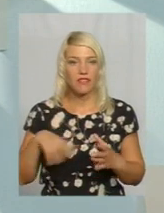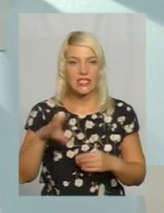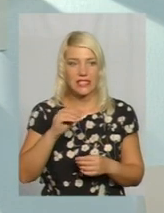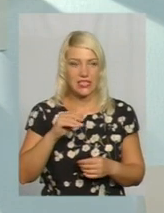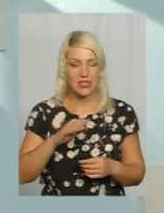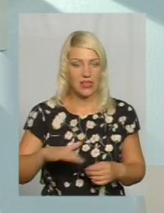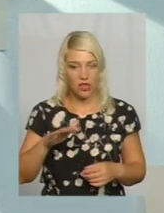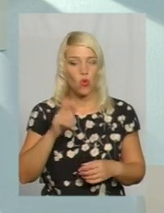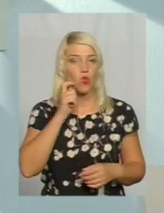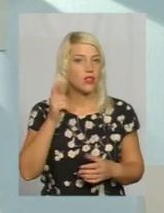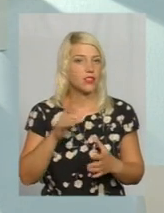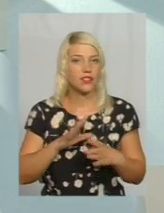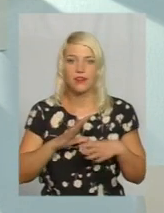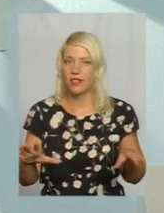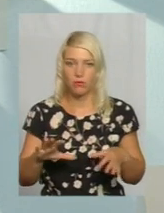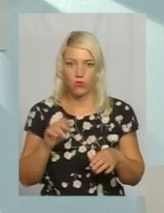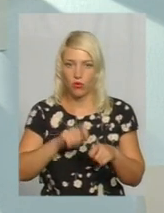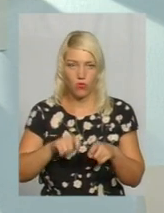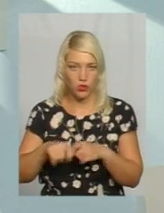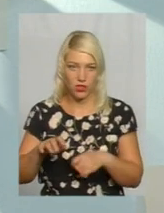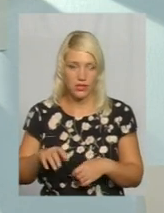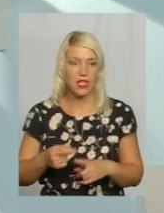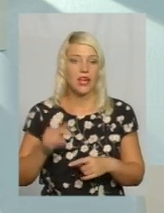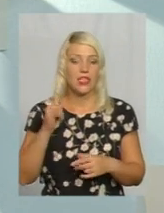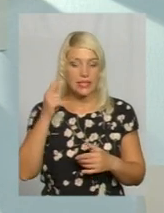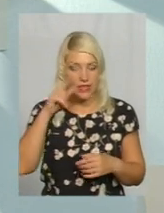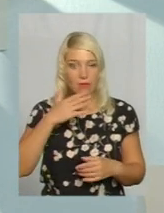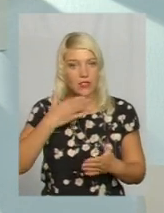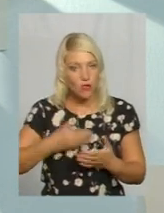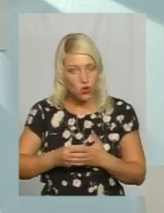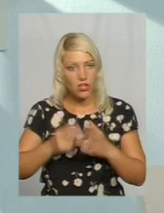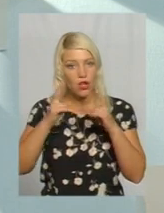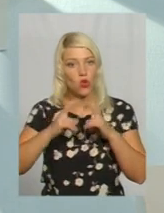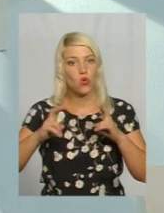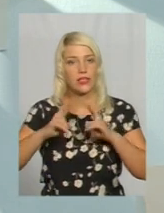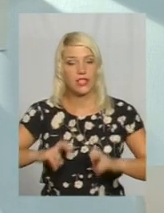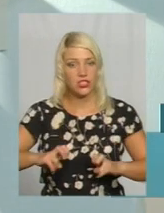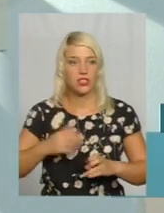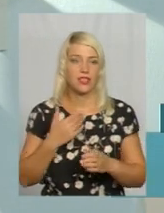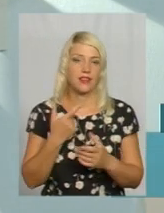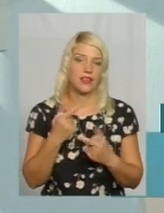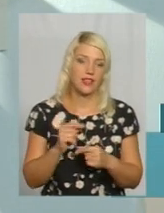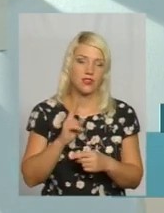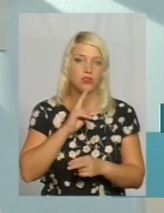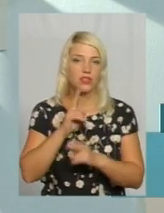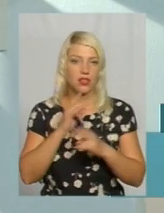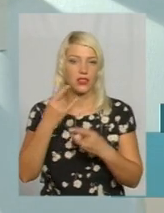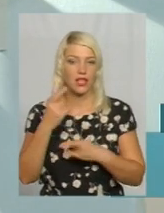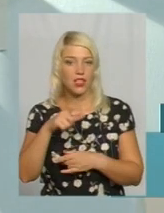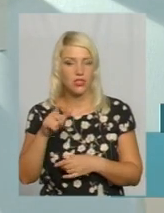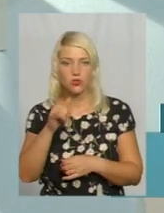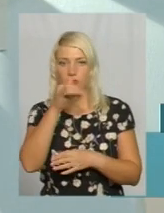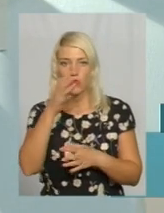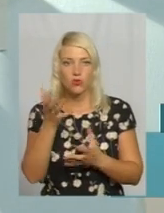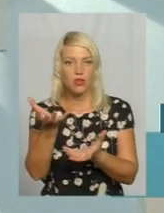проводилося. Ми знаємо, якби, з власних досліджень, десь, скажуться, телеглядачі на те, що вони не